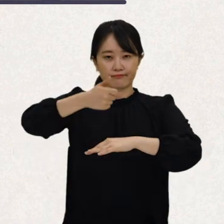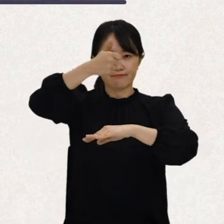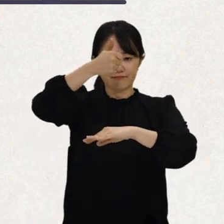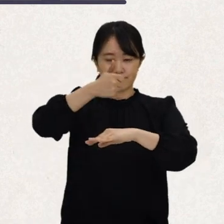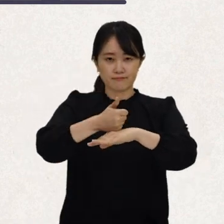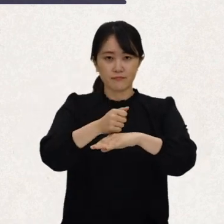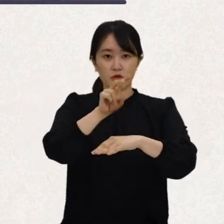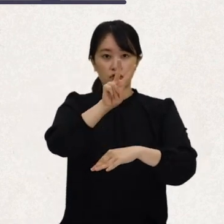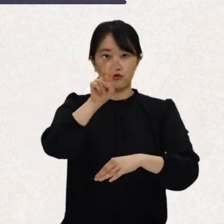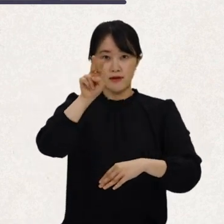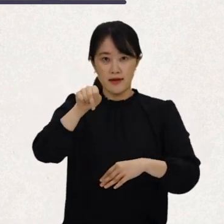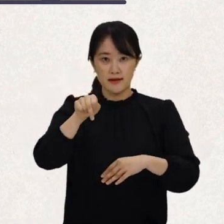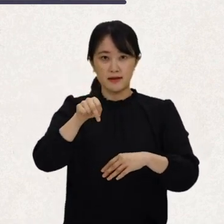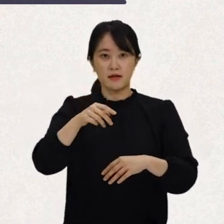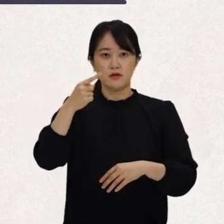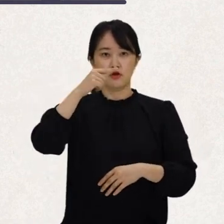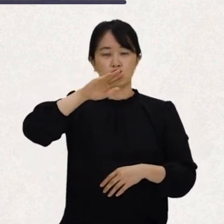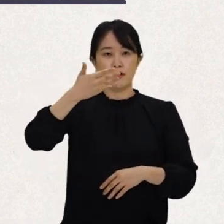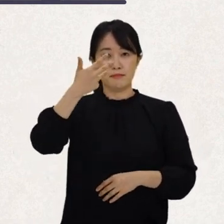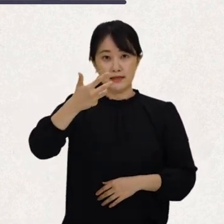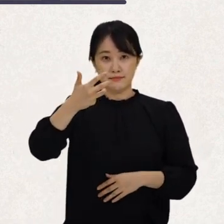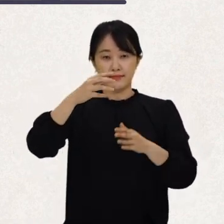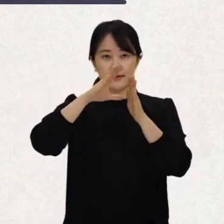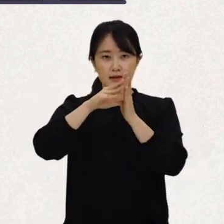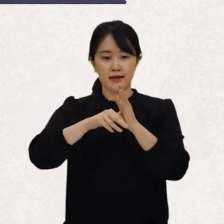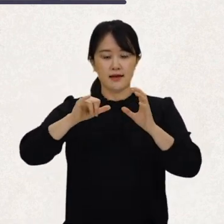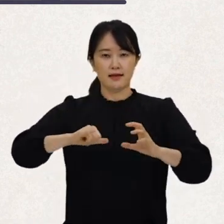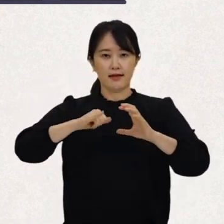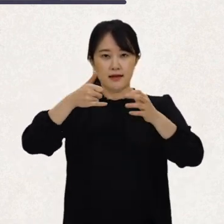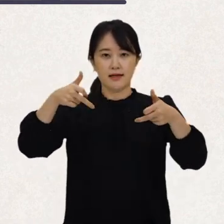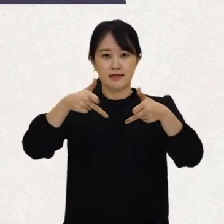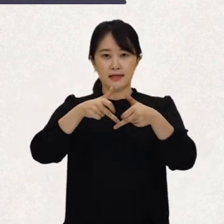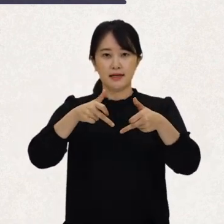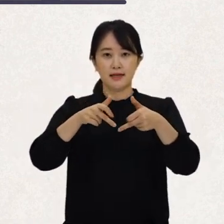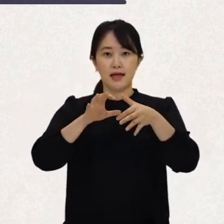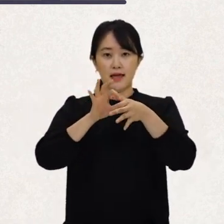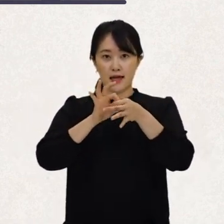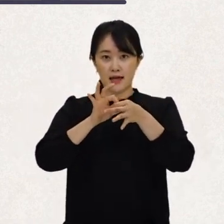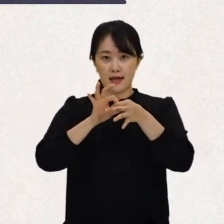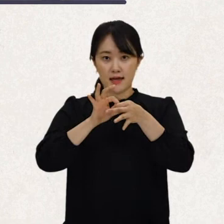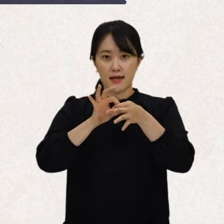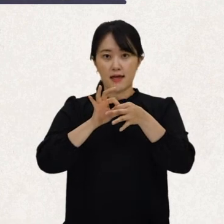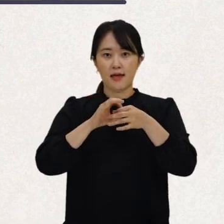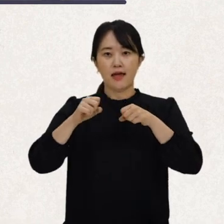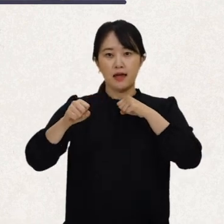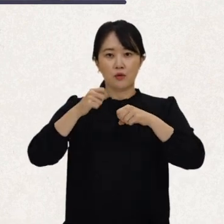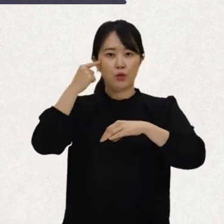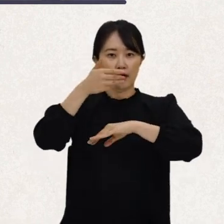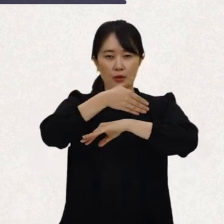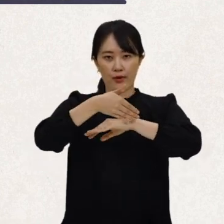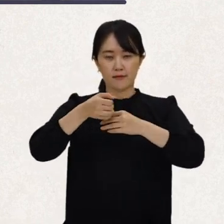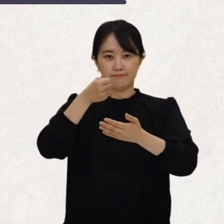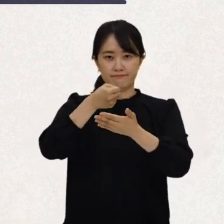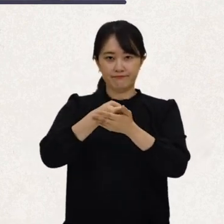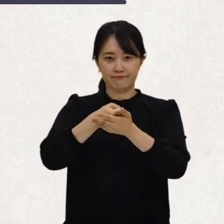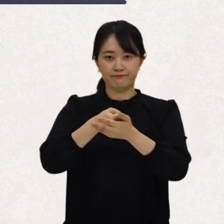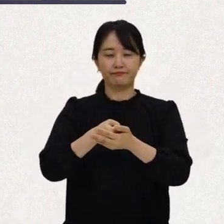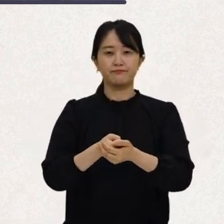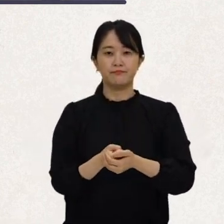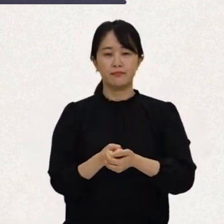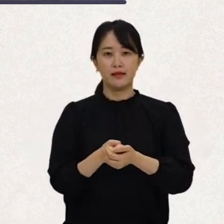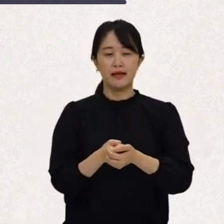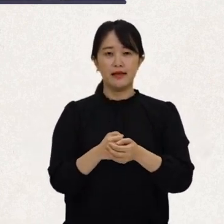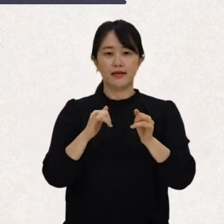유엔은 1980년에 세계 장애인의 해 행동계획을 채택했는데요. 장애인의